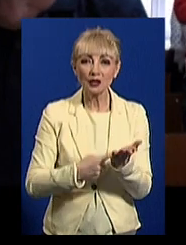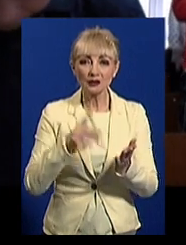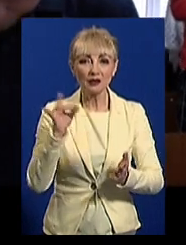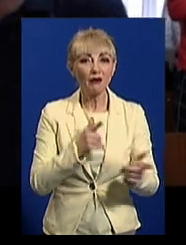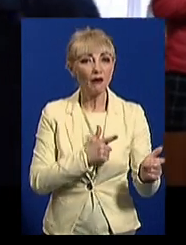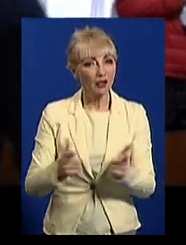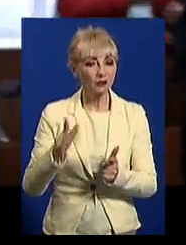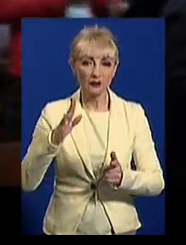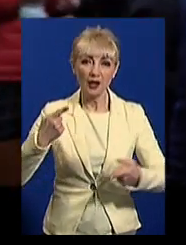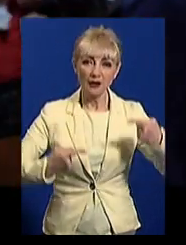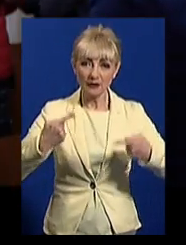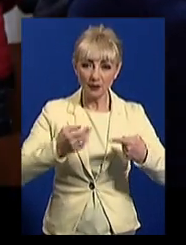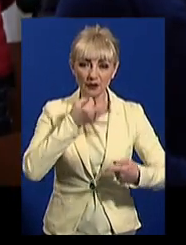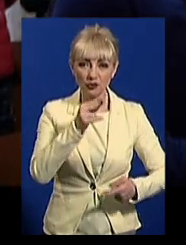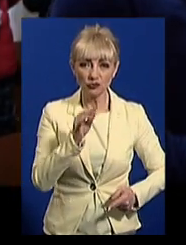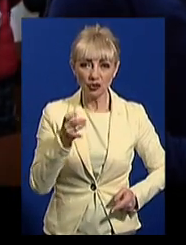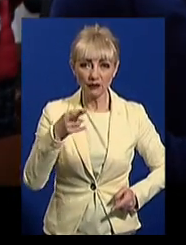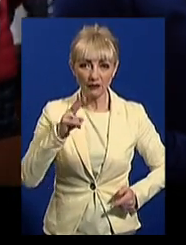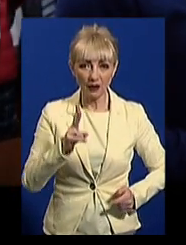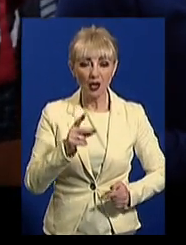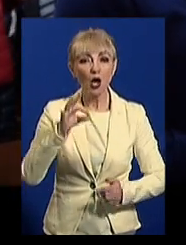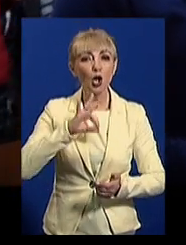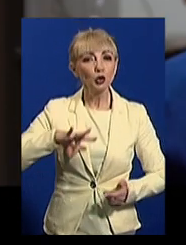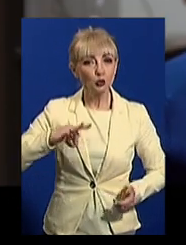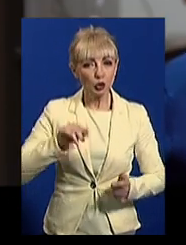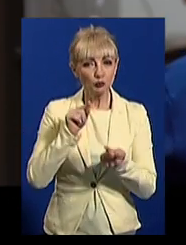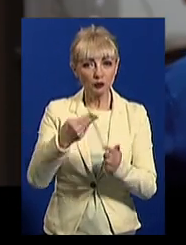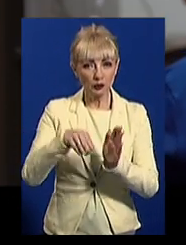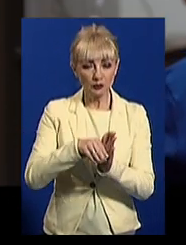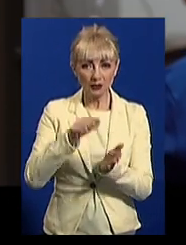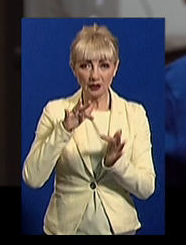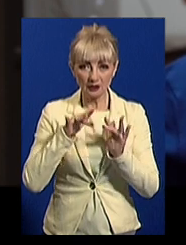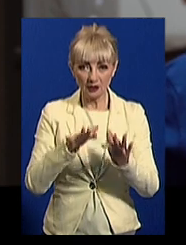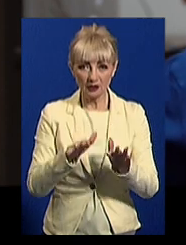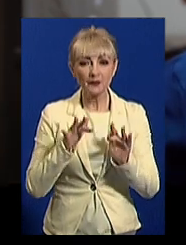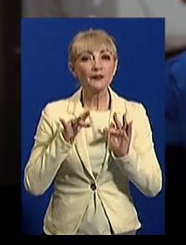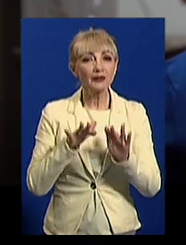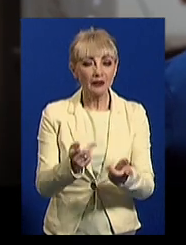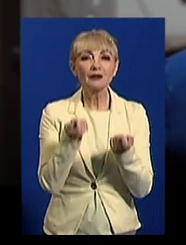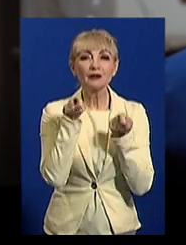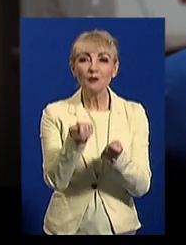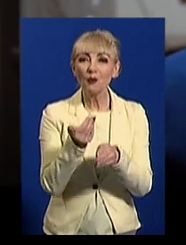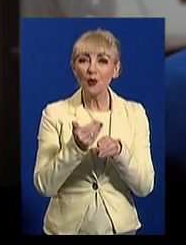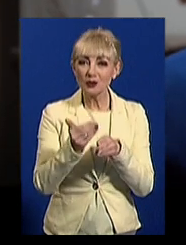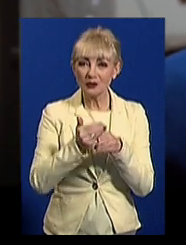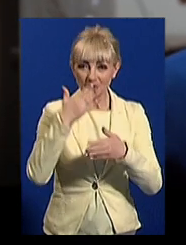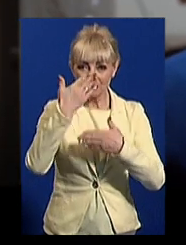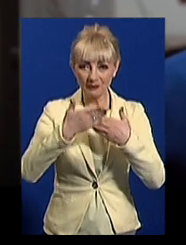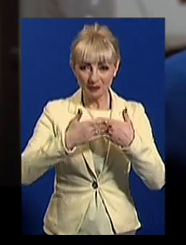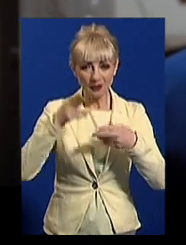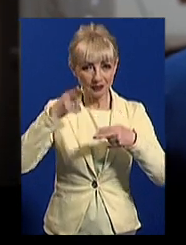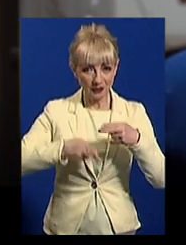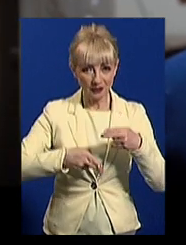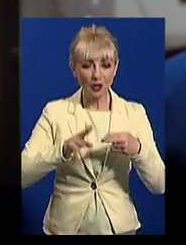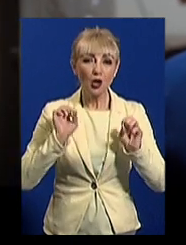і готові до дебатів, каже Ігор Черняк, юристом декорупційного центру. Справа потрохи рухається до свого фіналу і можна очікувати,